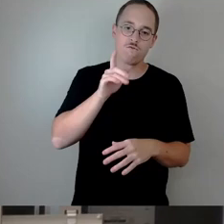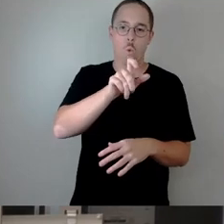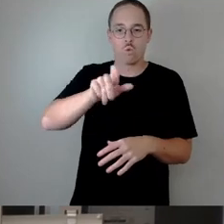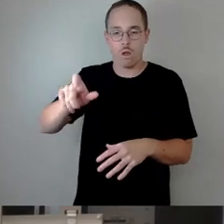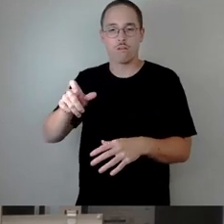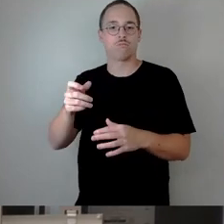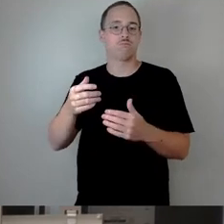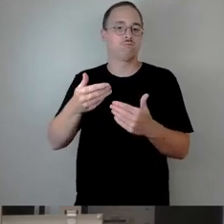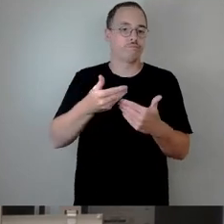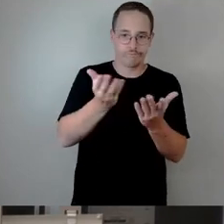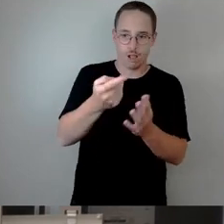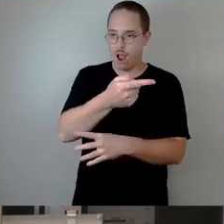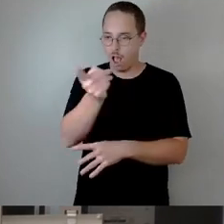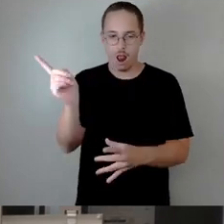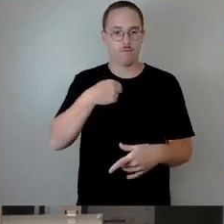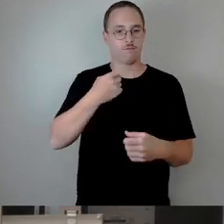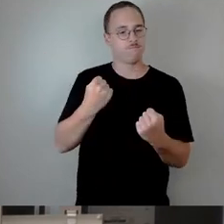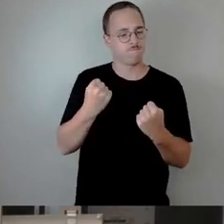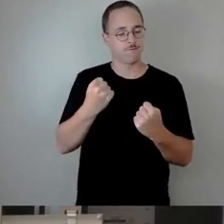beginnen wir mal mit Moritz Knobel.